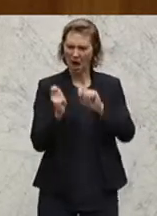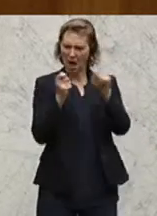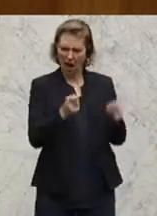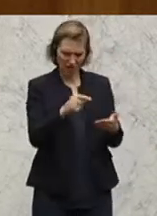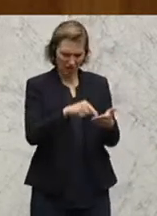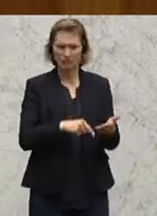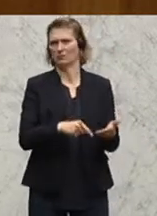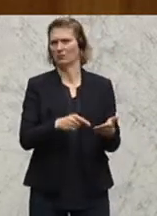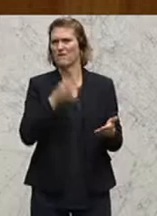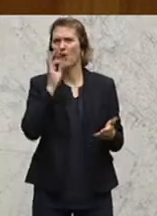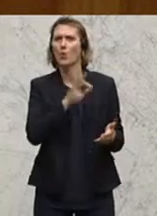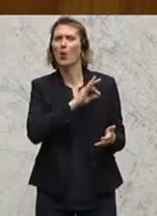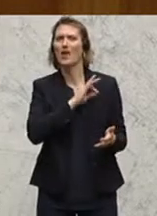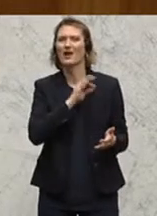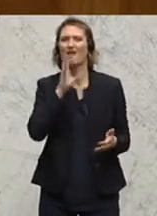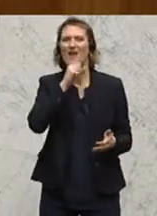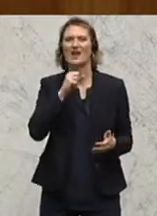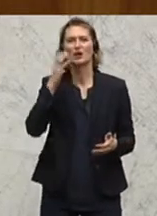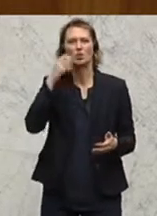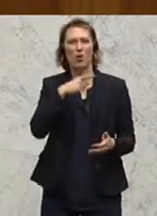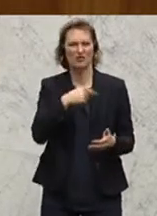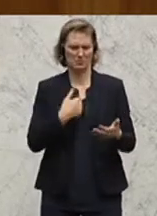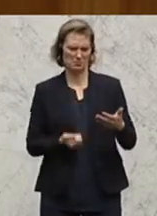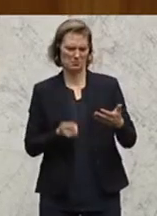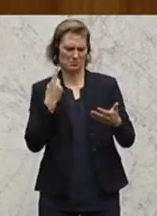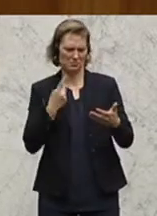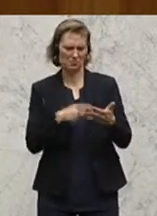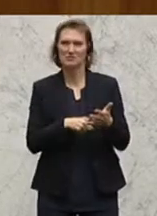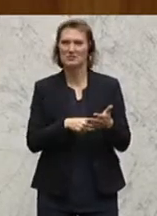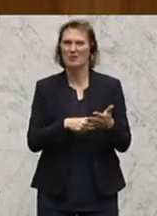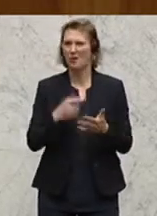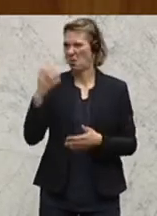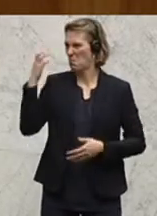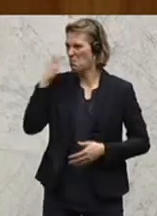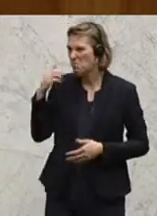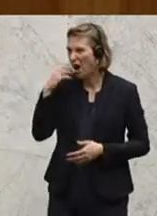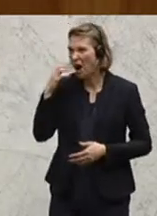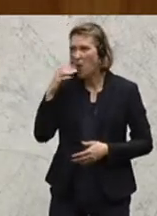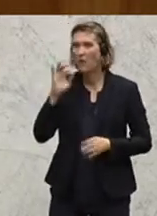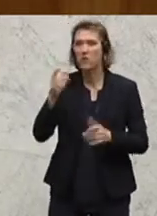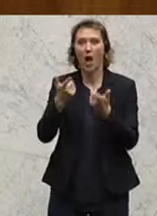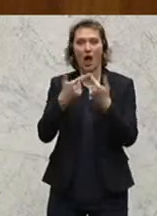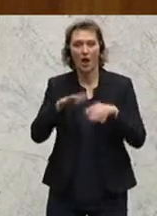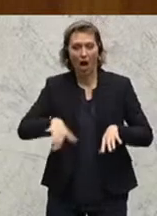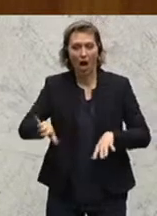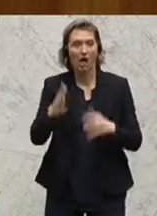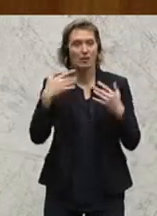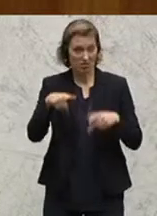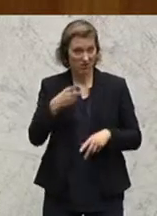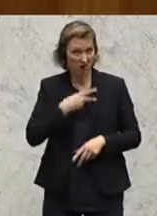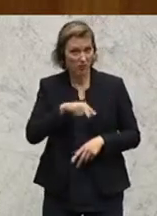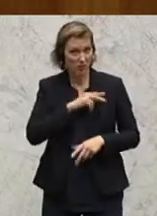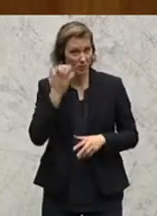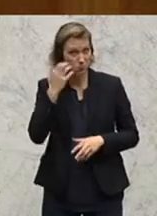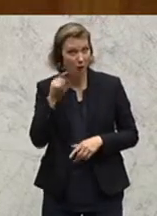ist überschießend insofern, als man nicht die Bäuerinnen und Bauern für alles, was sich bewegt im ländlichen Raum, hauptverantwortlich